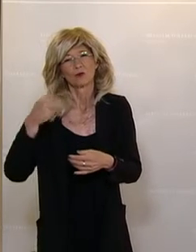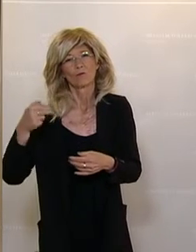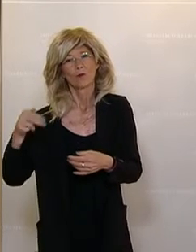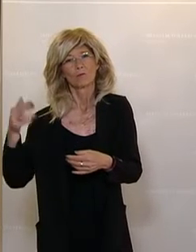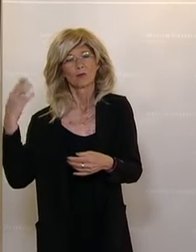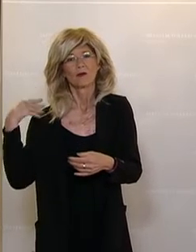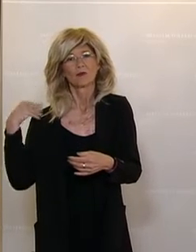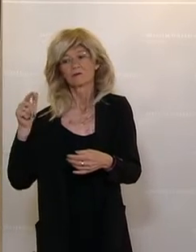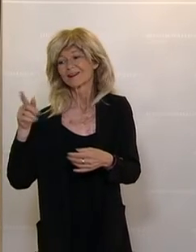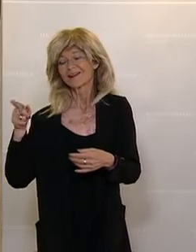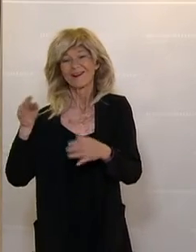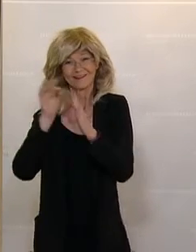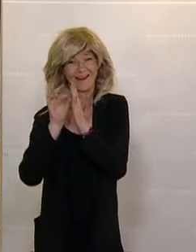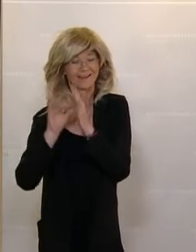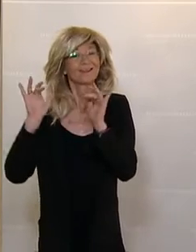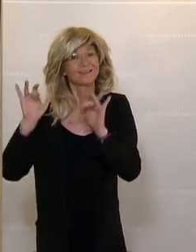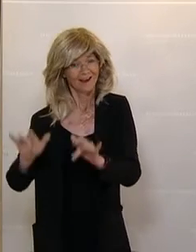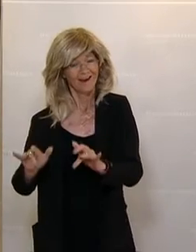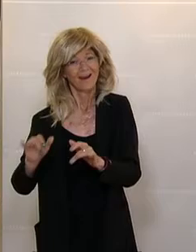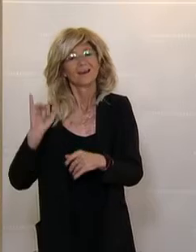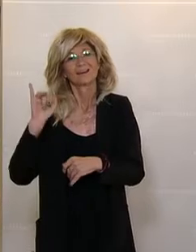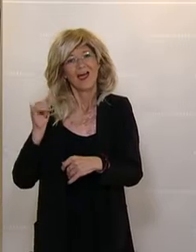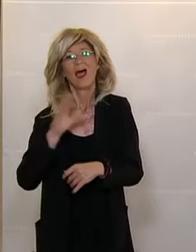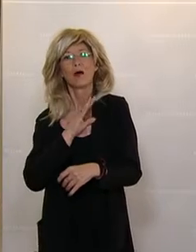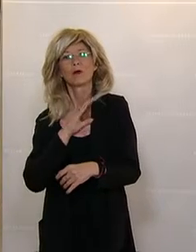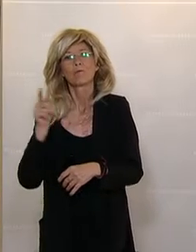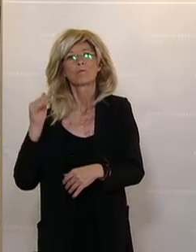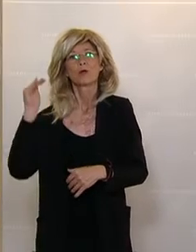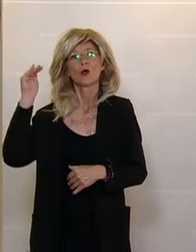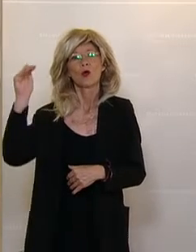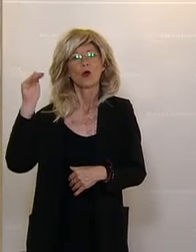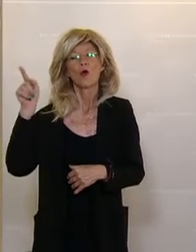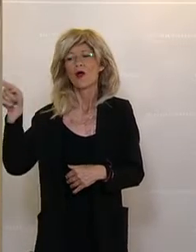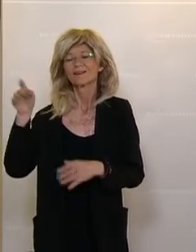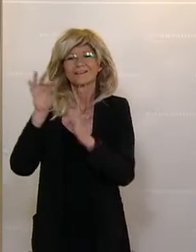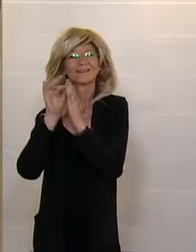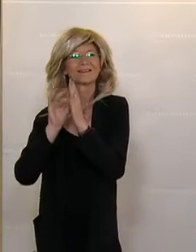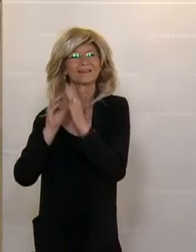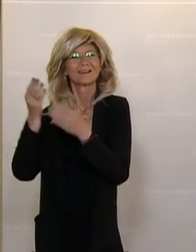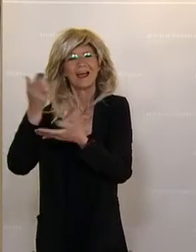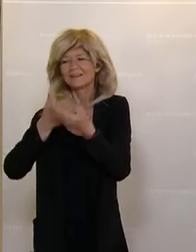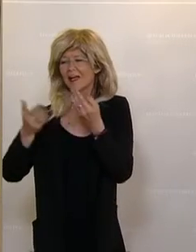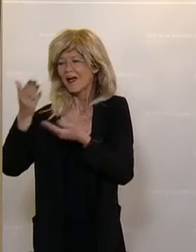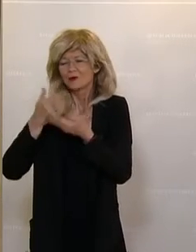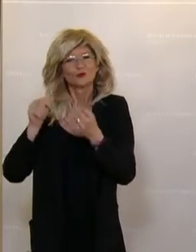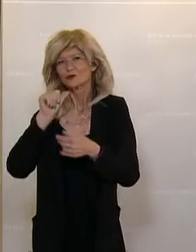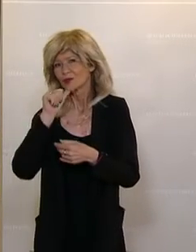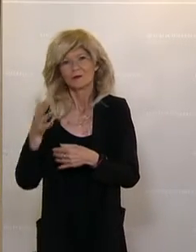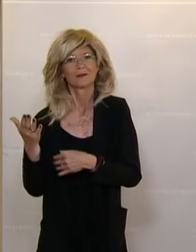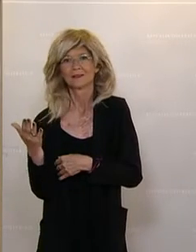Daten zwar teilweise da sind, aber die Behörden dann diesen Datenaustausch nicht dementsprechend